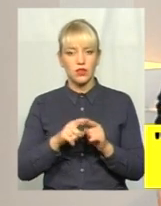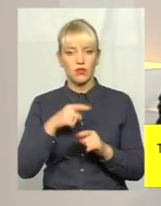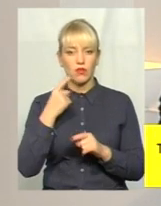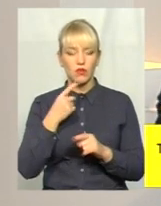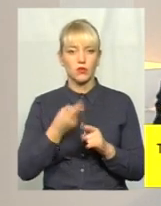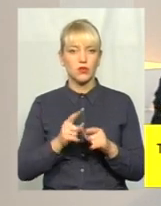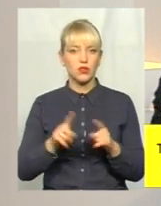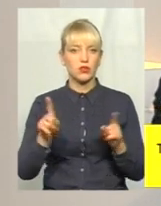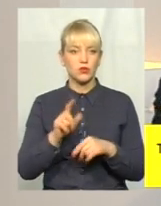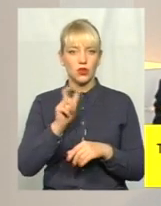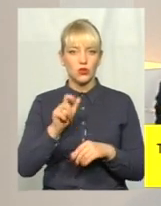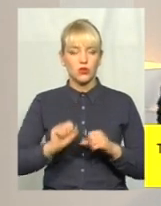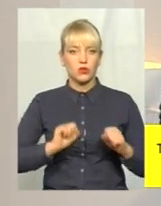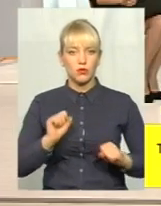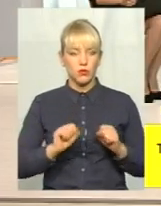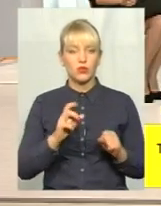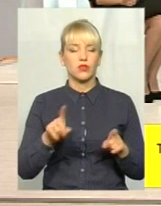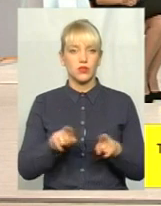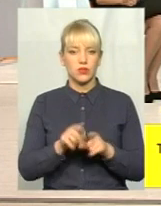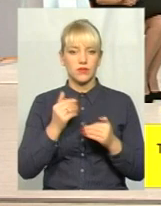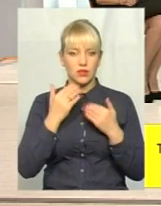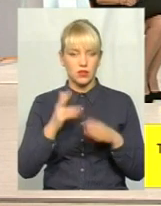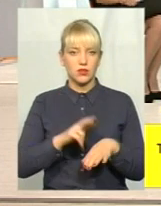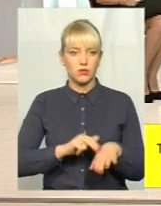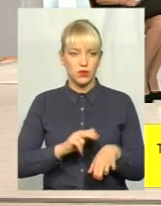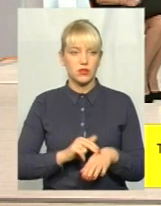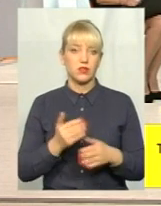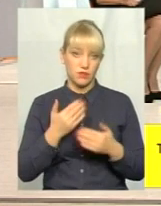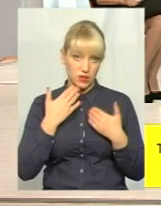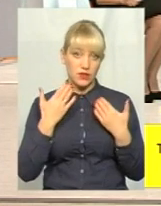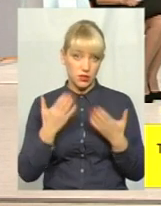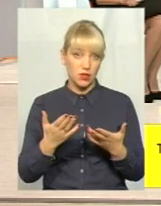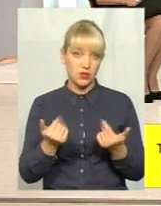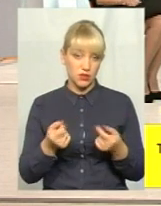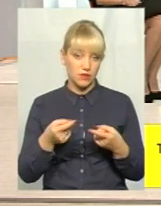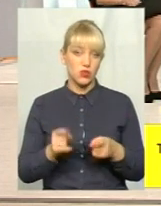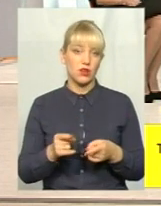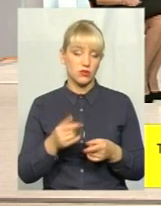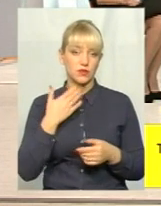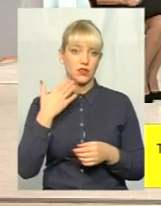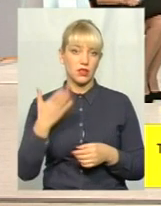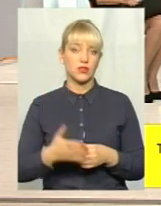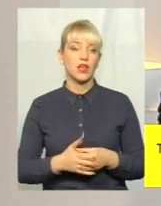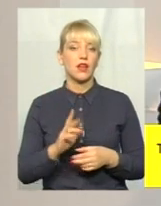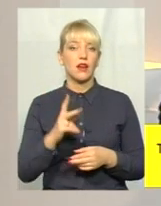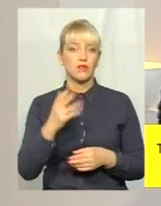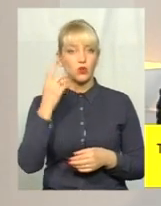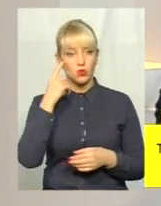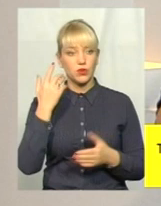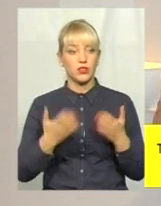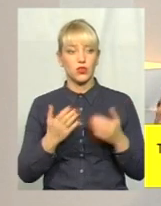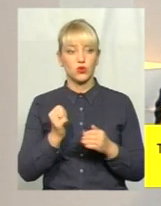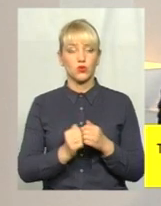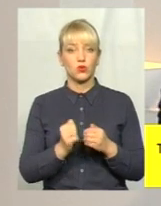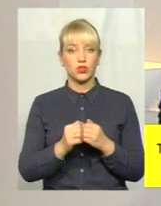люди хочуть її обурення, але звертаються до поліції? Звертаються. Звичайно, звертаються. Як Ви думаєте, якщо б кожен